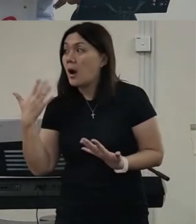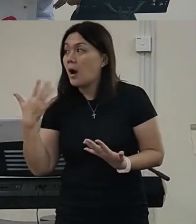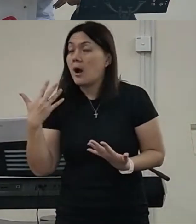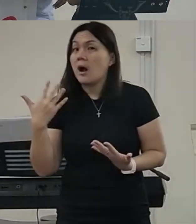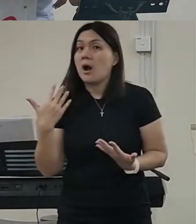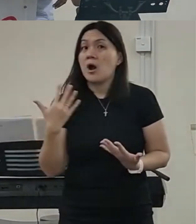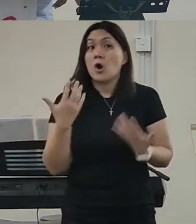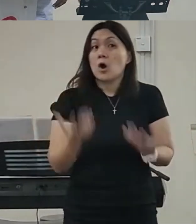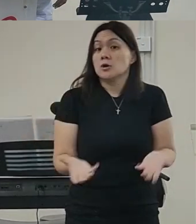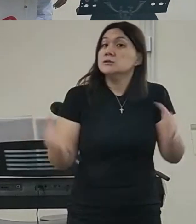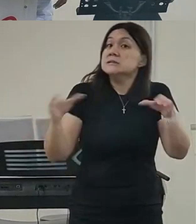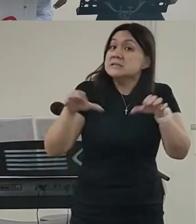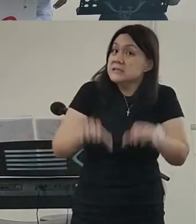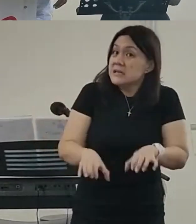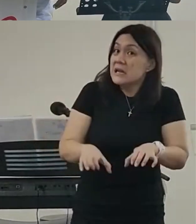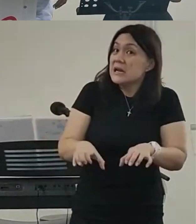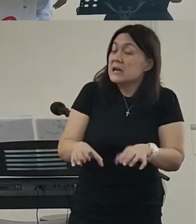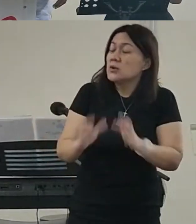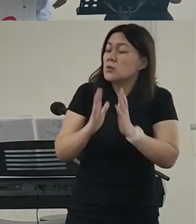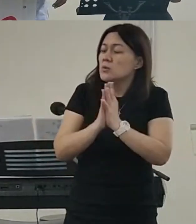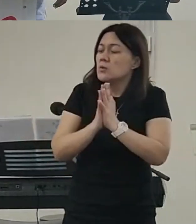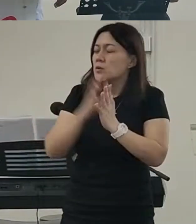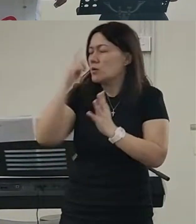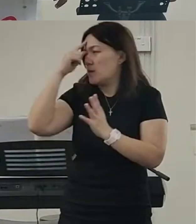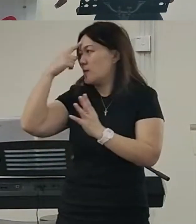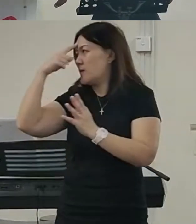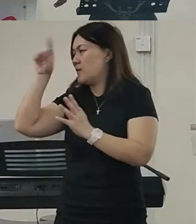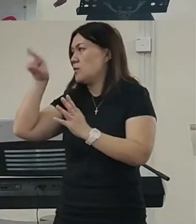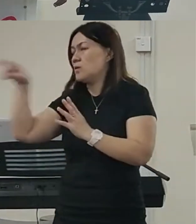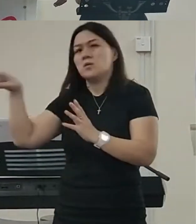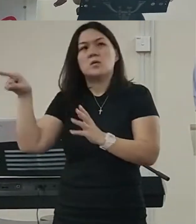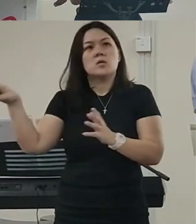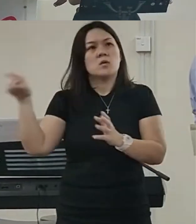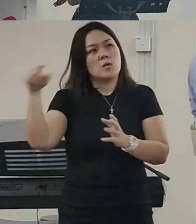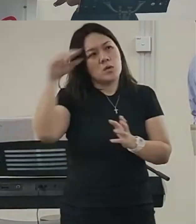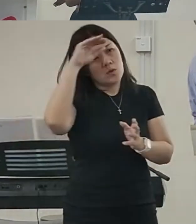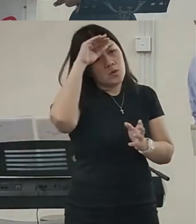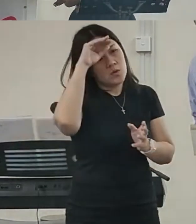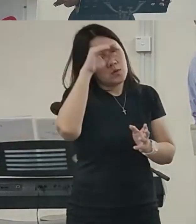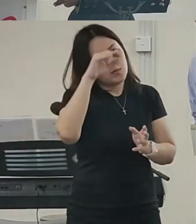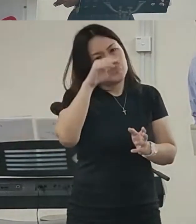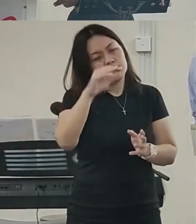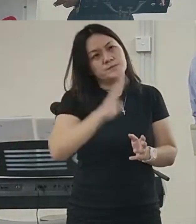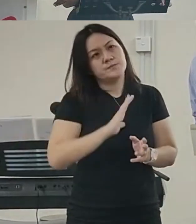那么就是一个特别的情况呢那么上帝呢就给我了这个机会你可能为他祷告